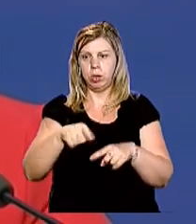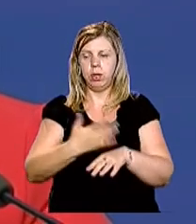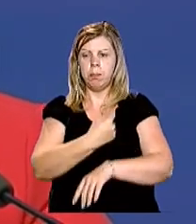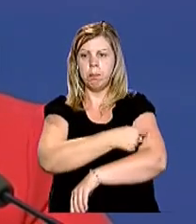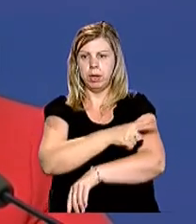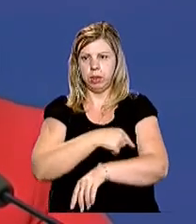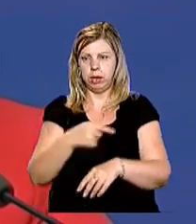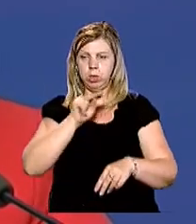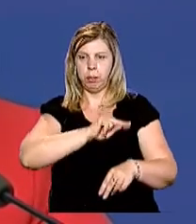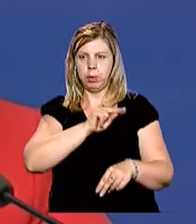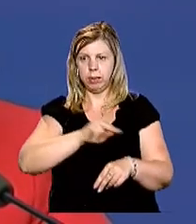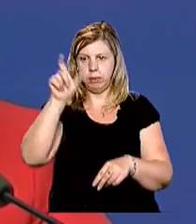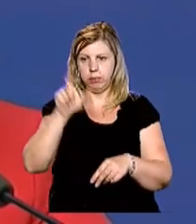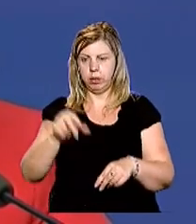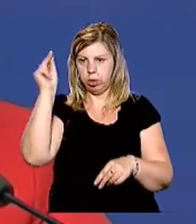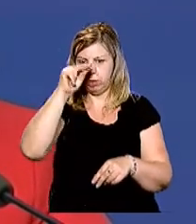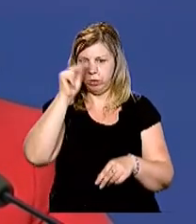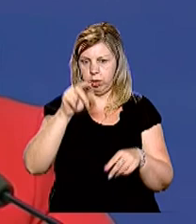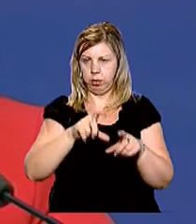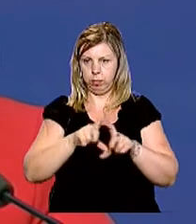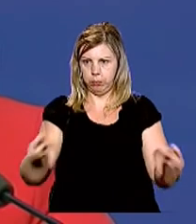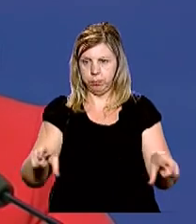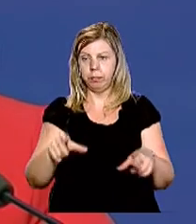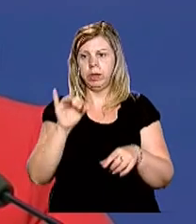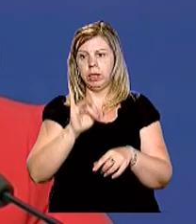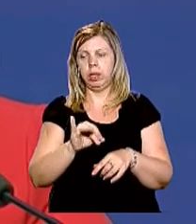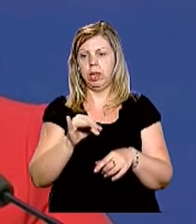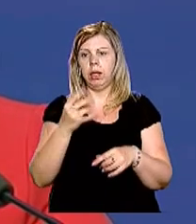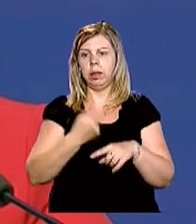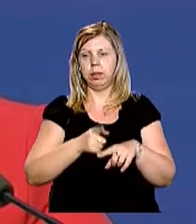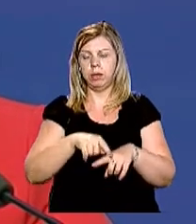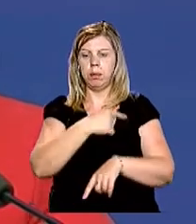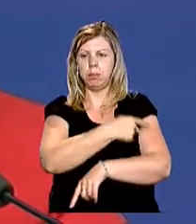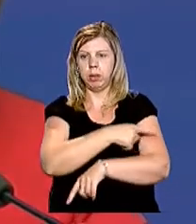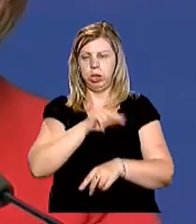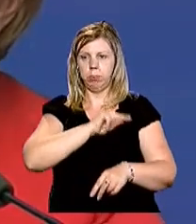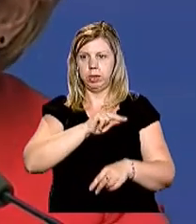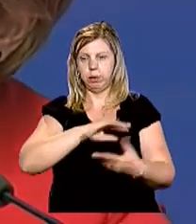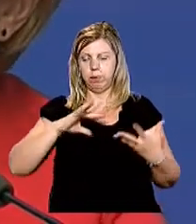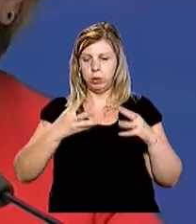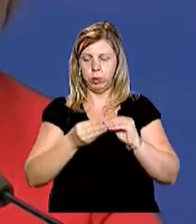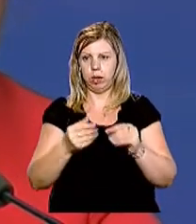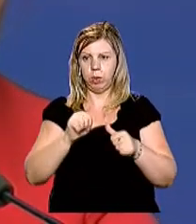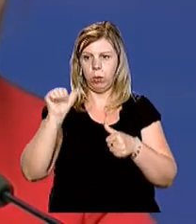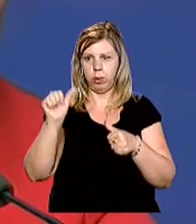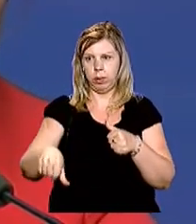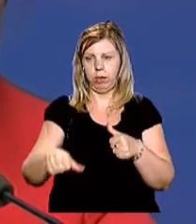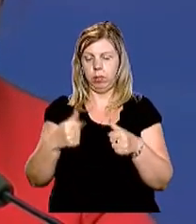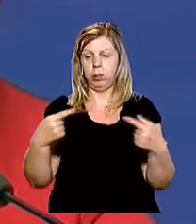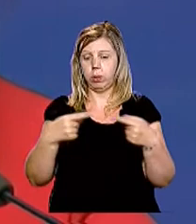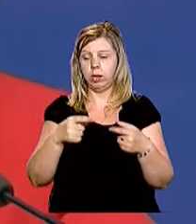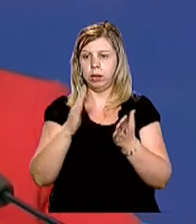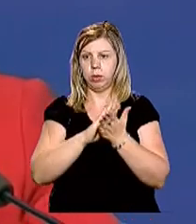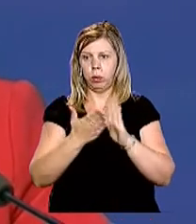медичний також працівник в навчальному закладі. І цей медичний працівник в результаті окремої конкретної